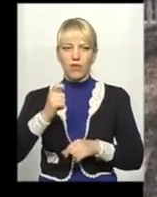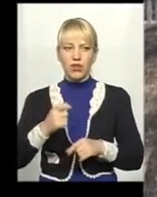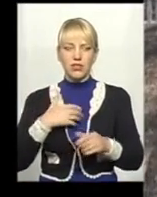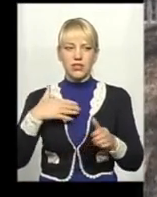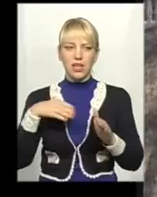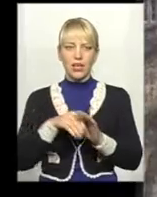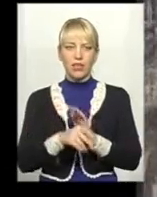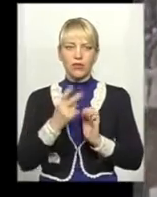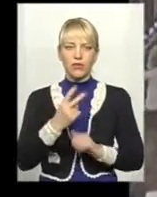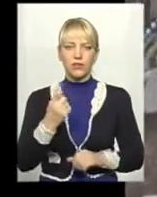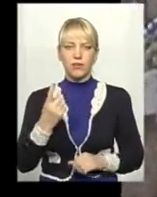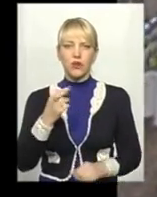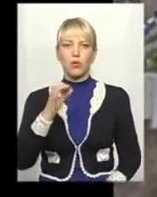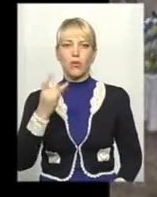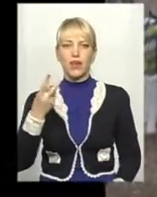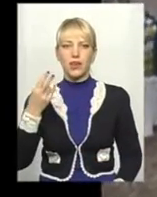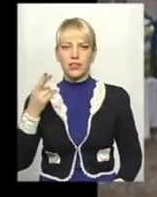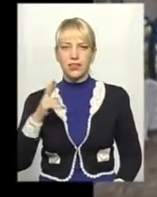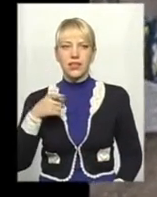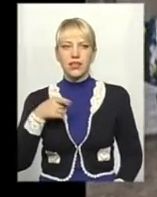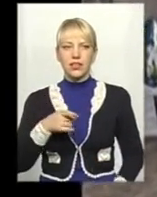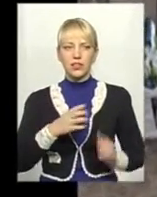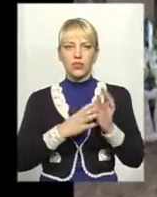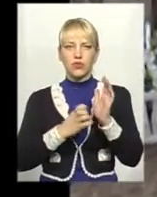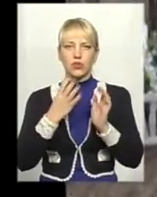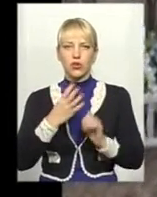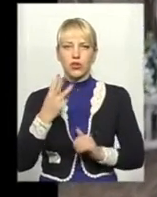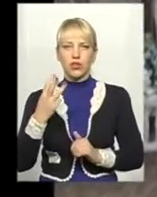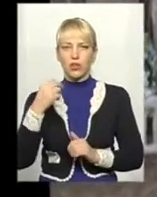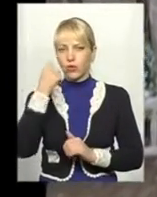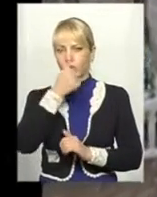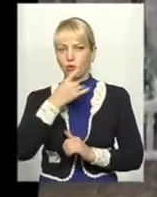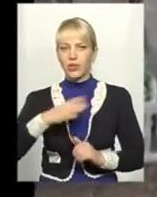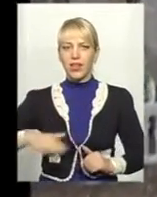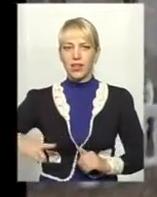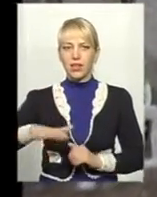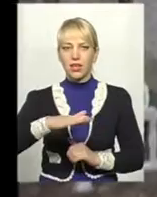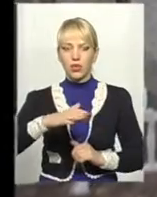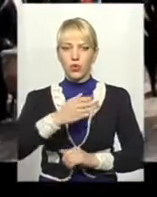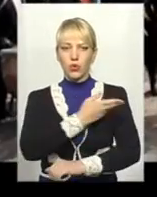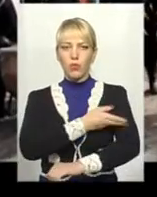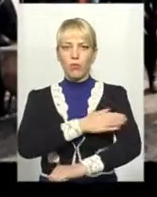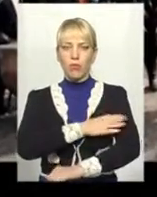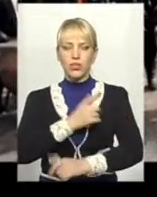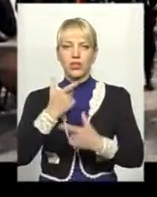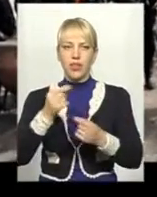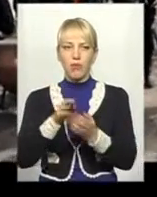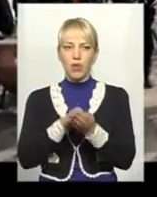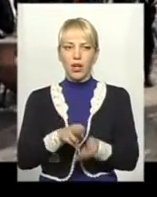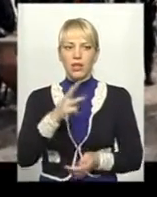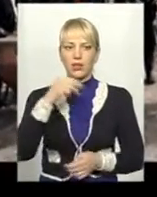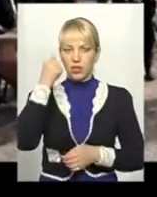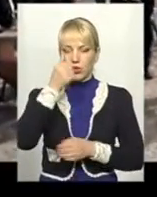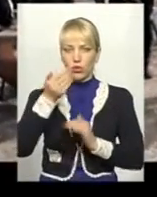21 березня 1943 року на території Польщі, де й похований. Три роки тому у селі Малинівка на